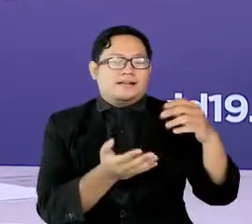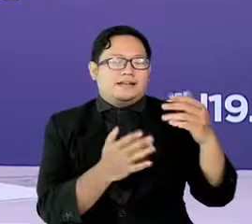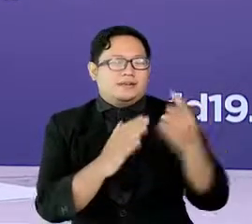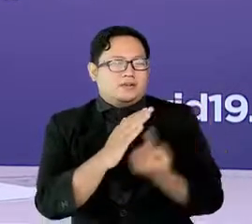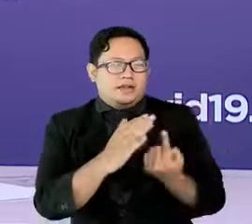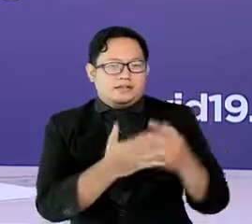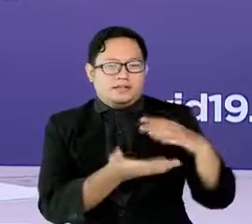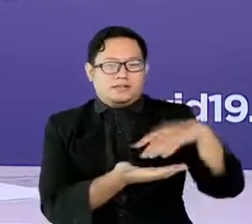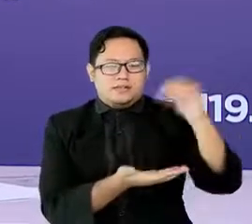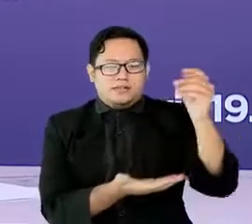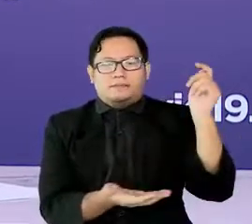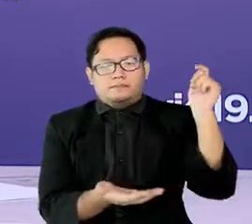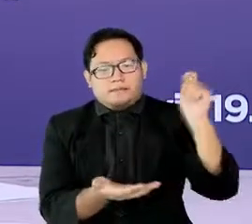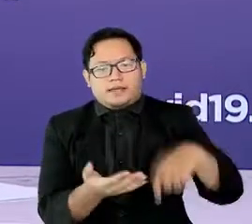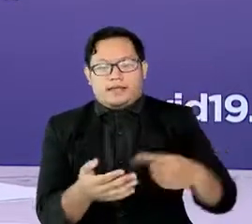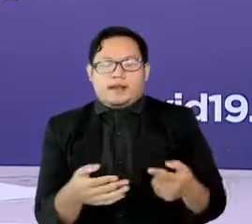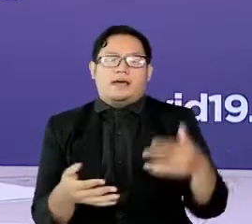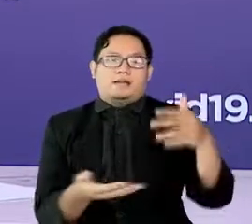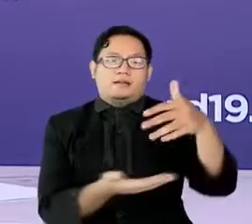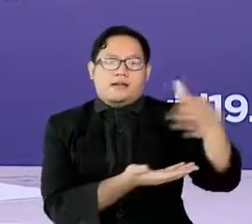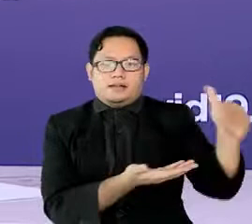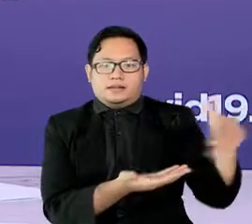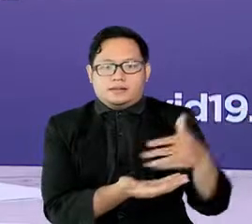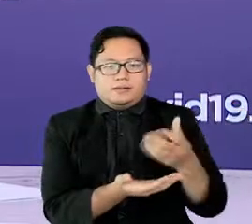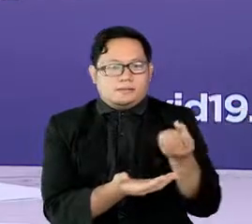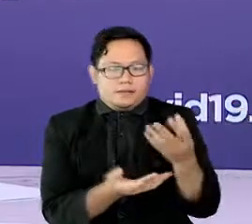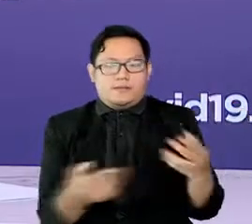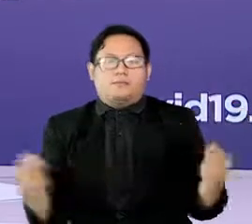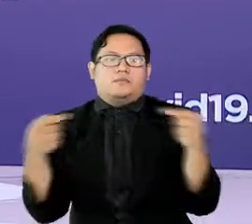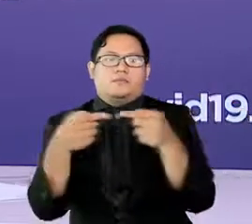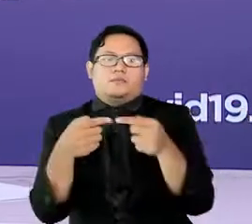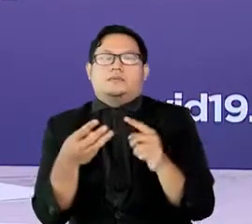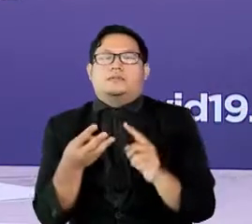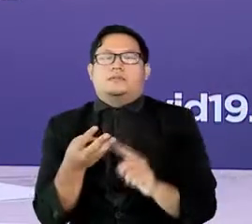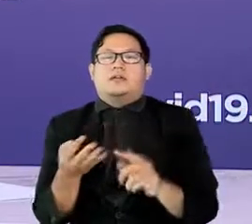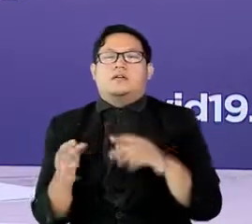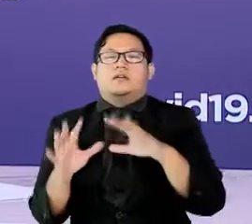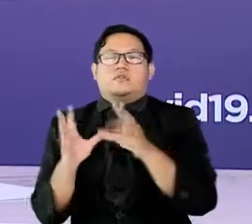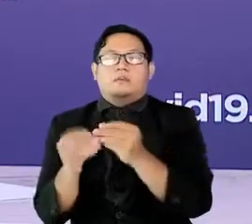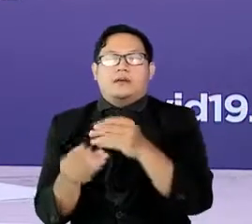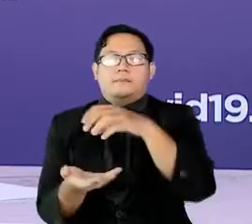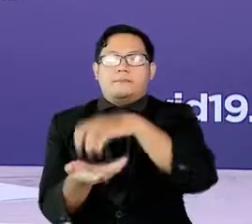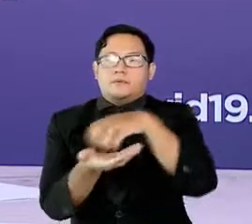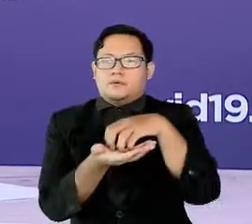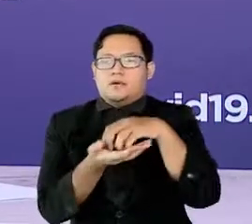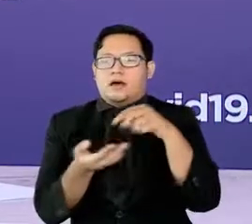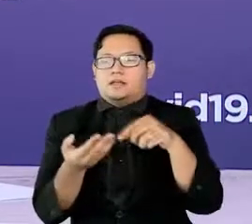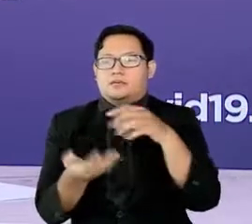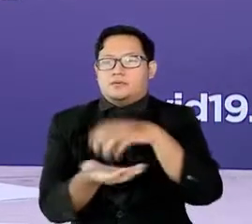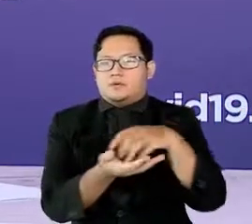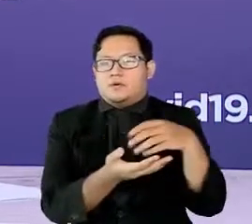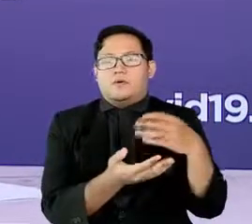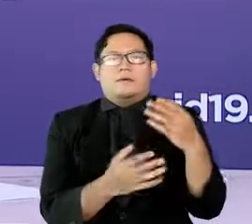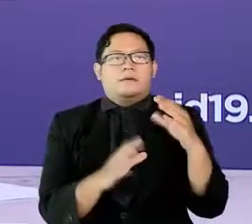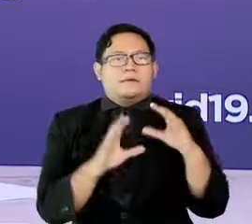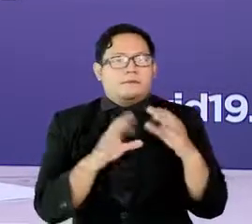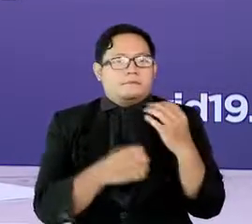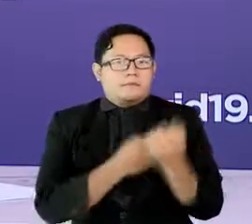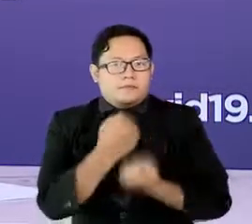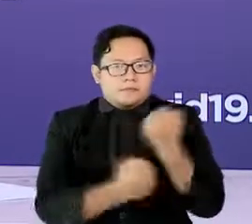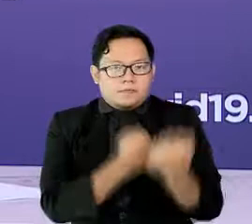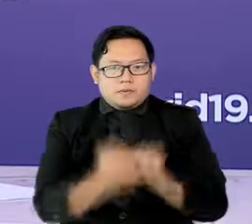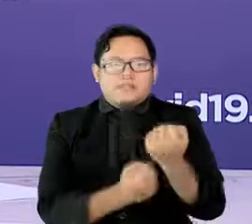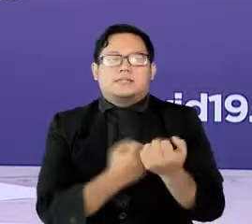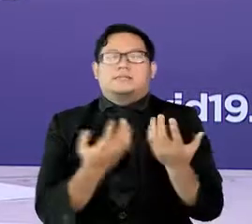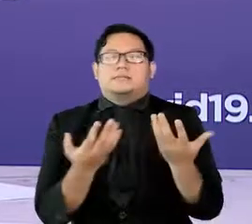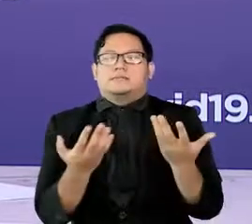terpusat, bahkan hingga jumlah satgas posko dan pelaksanaan fungsi posko hingga tingkat RT-RW.